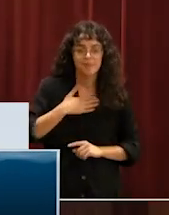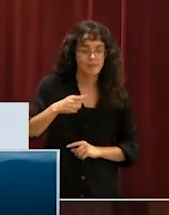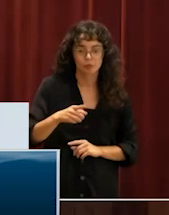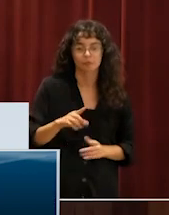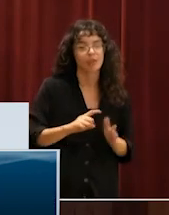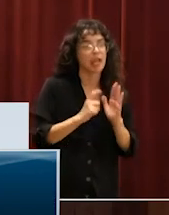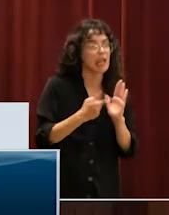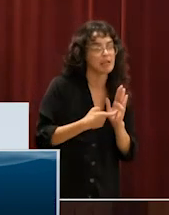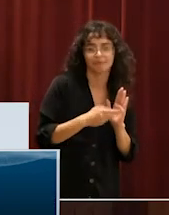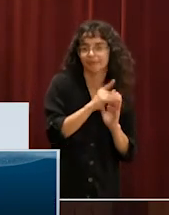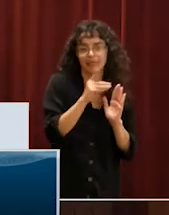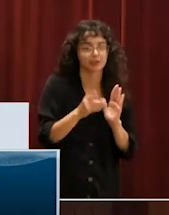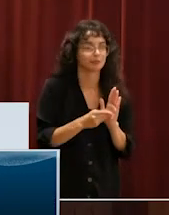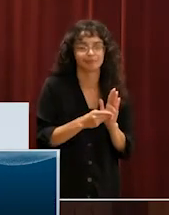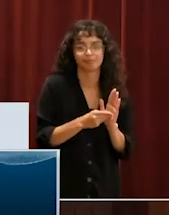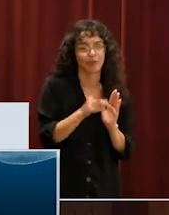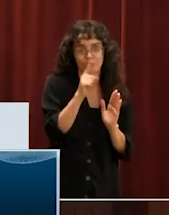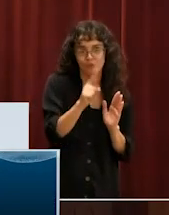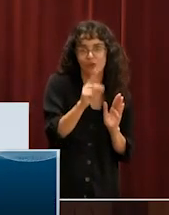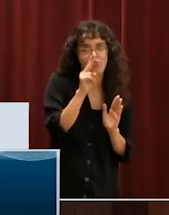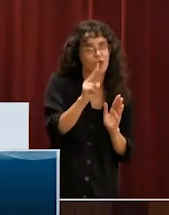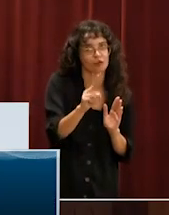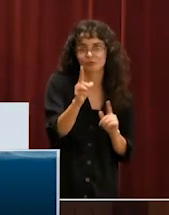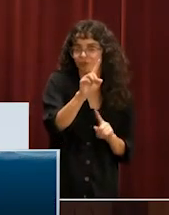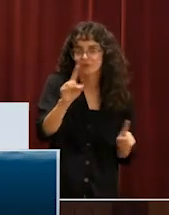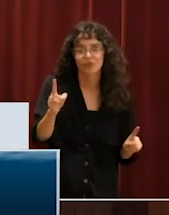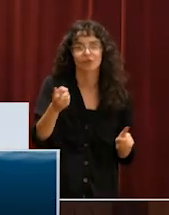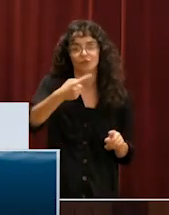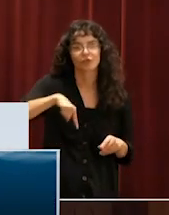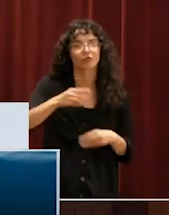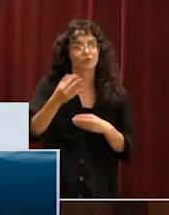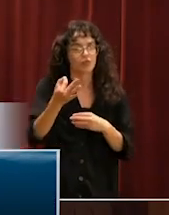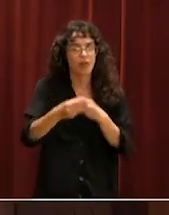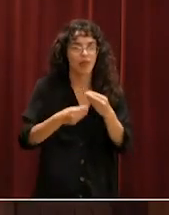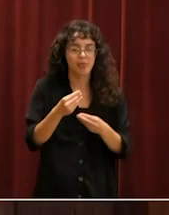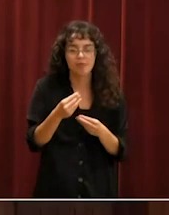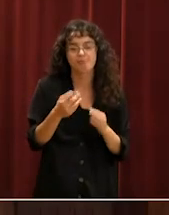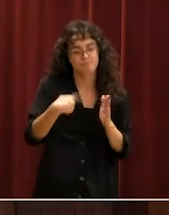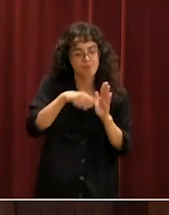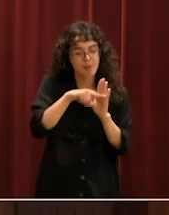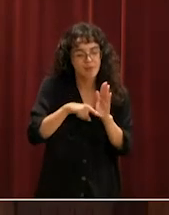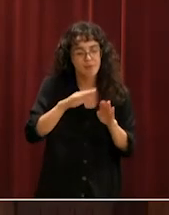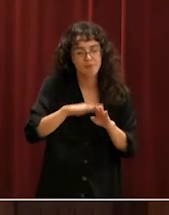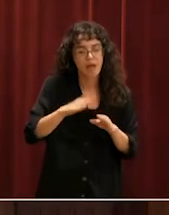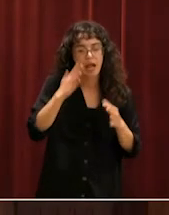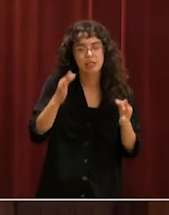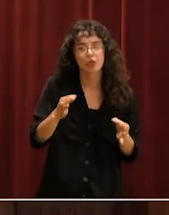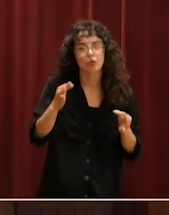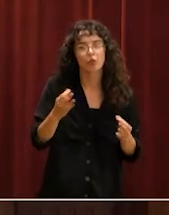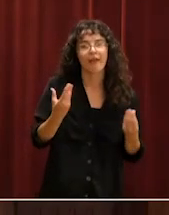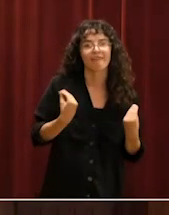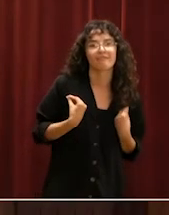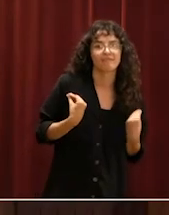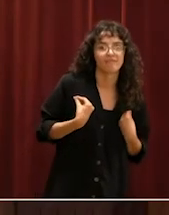ni amb dos. El que ara hem de fer és posar les mesures per garantir la convivència entre residents i visitants i la